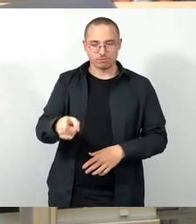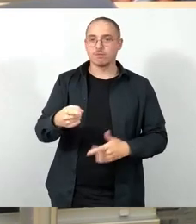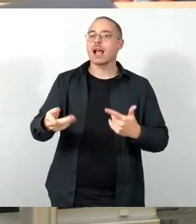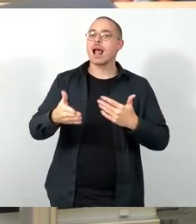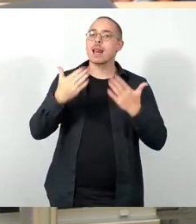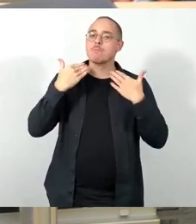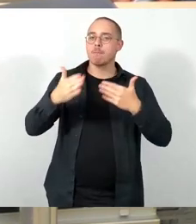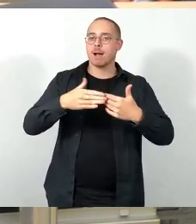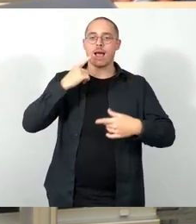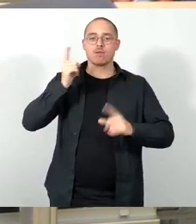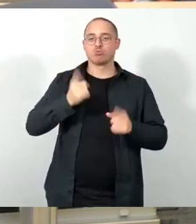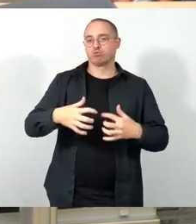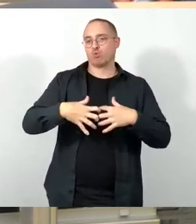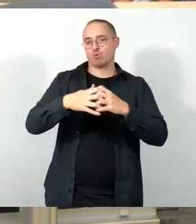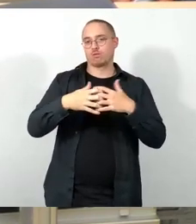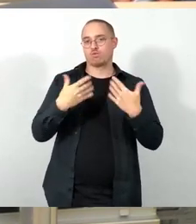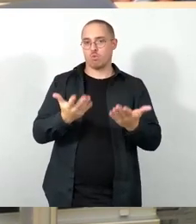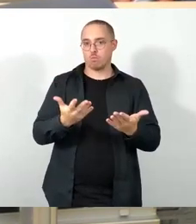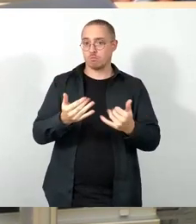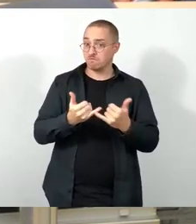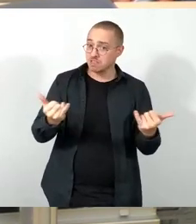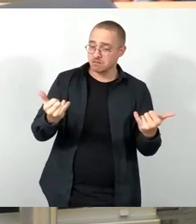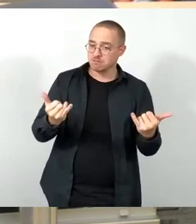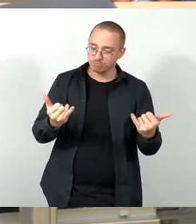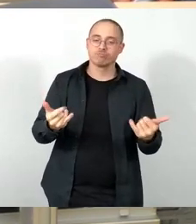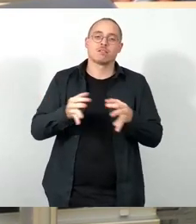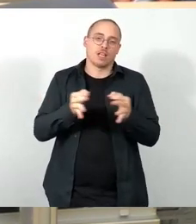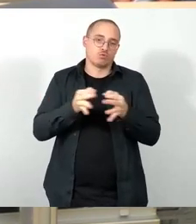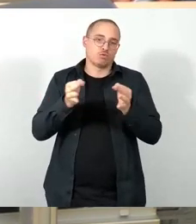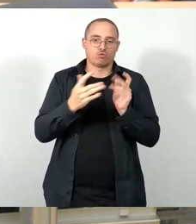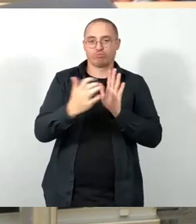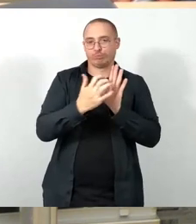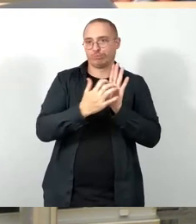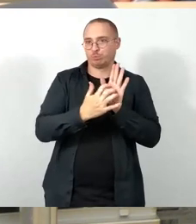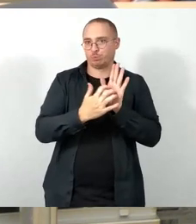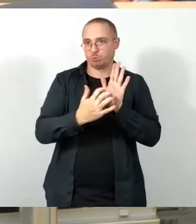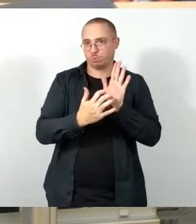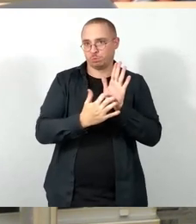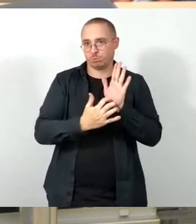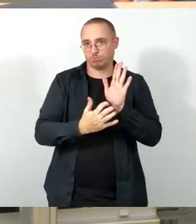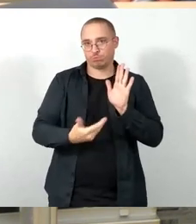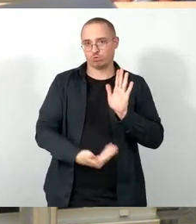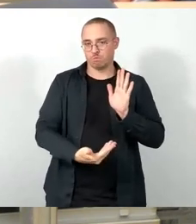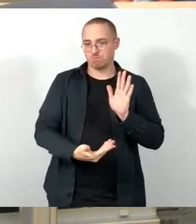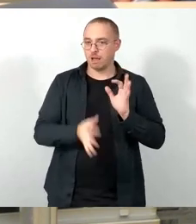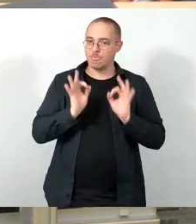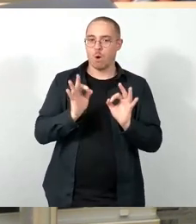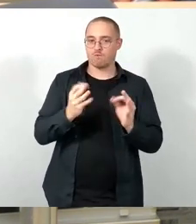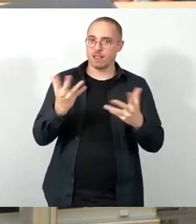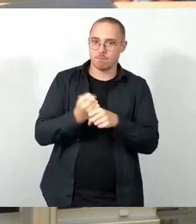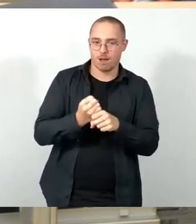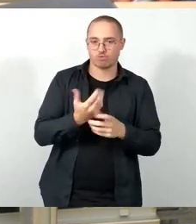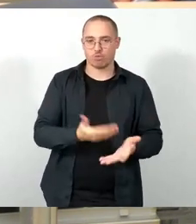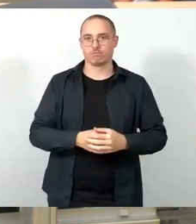Damit das geschehen kann, muss nun eine Satzung mit den Modalitäten des Beirats beschlossen werden. Schuld daran ist die